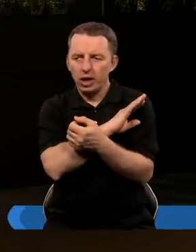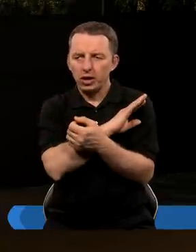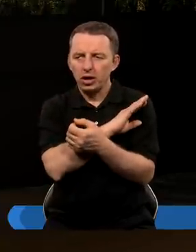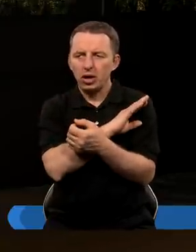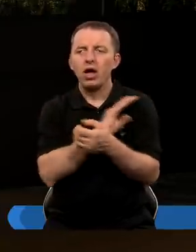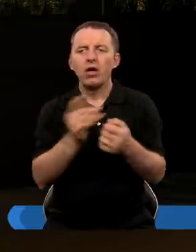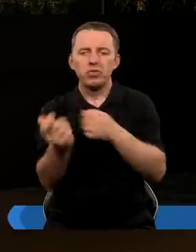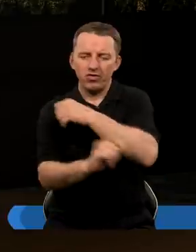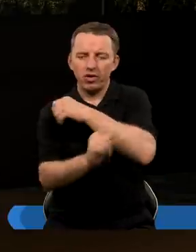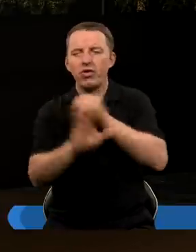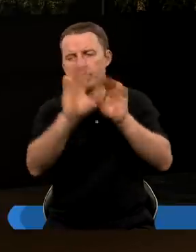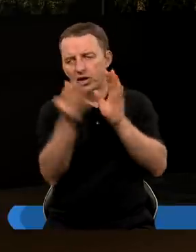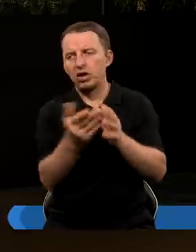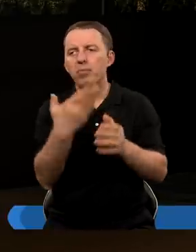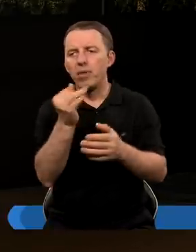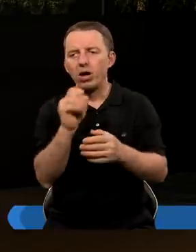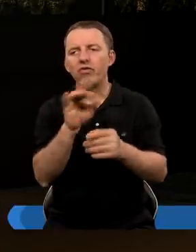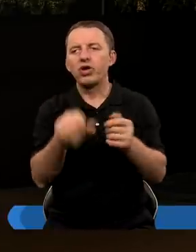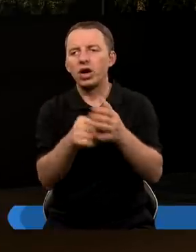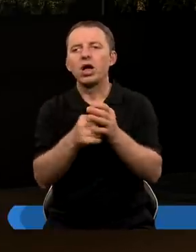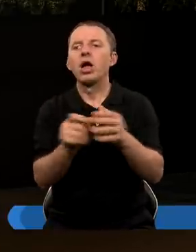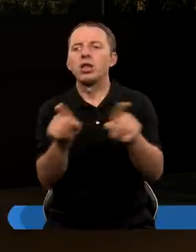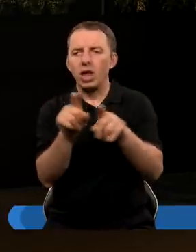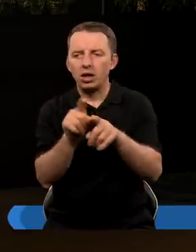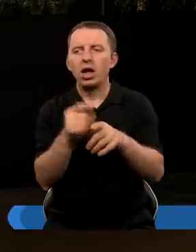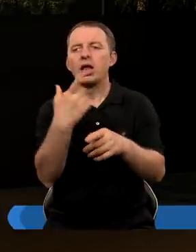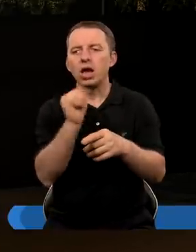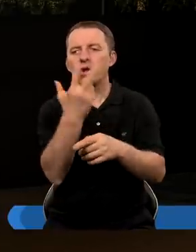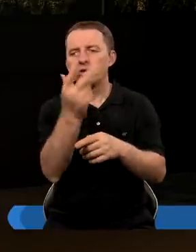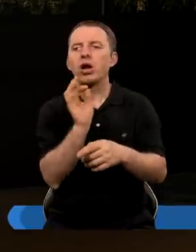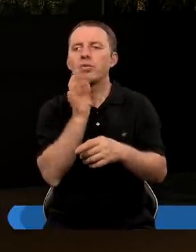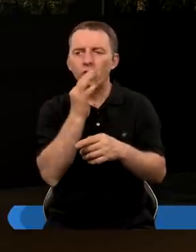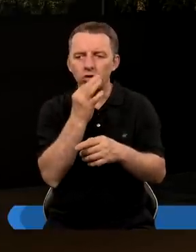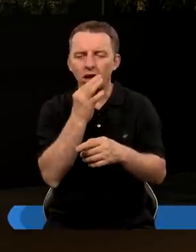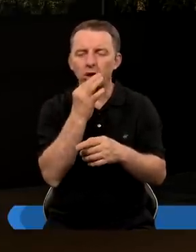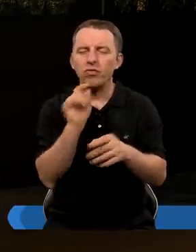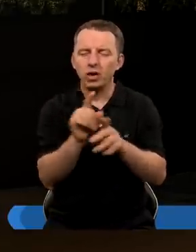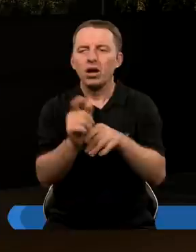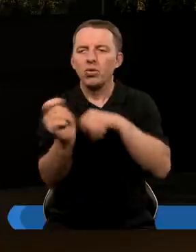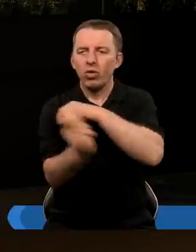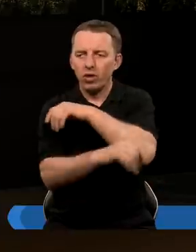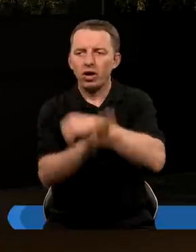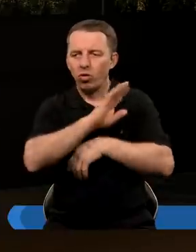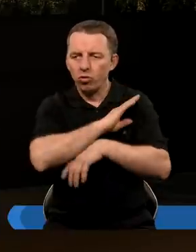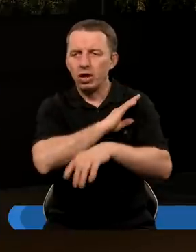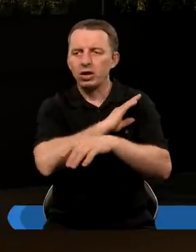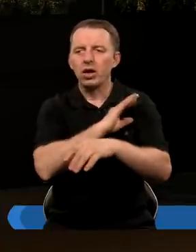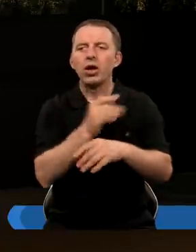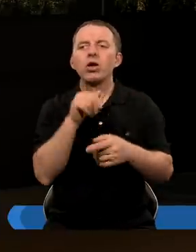śmierć. Miał wytępić wszystkich magów wróżbitów. No w tym momencie tak samo Daniela i trzej młodzieńców. Więc